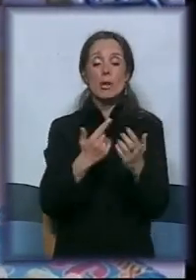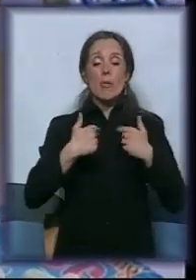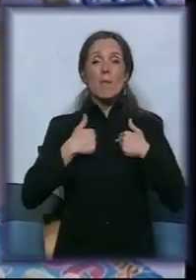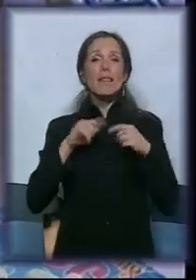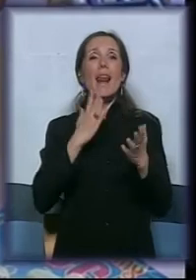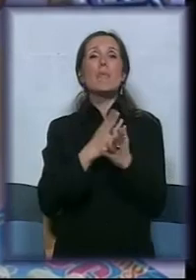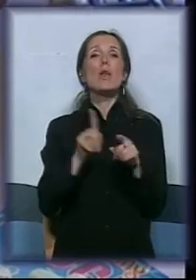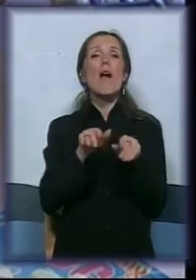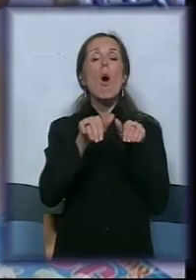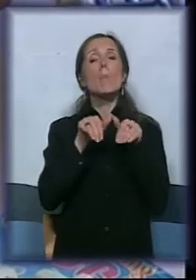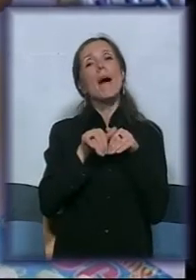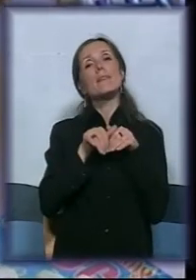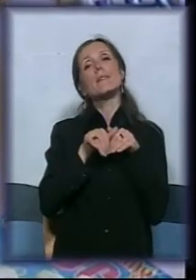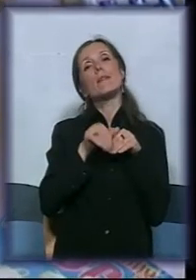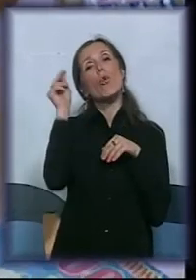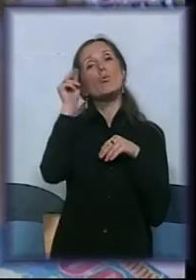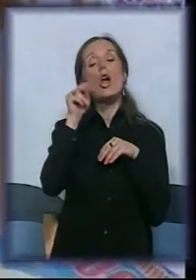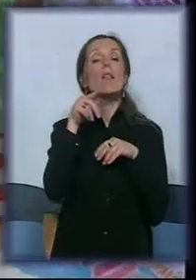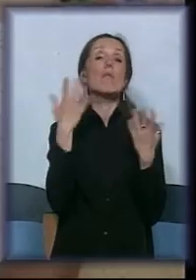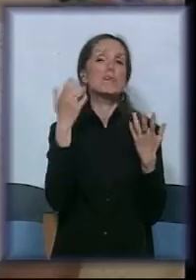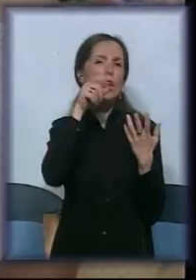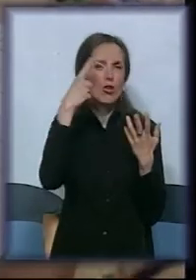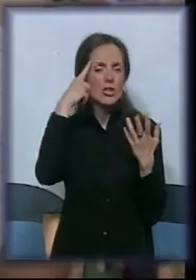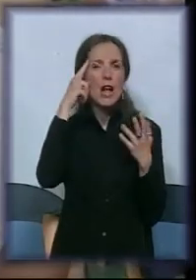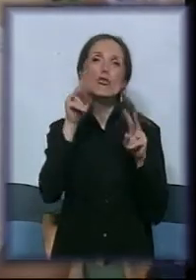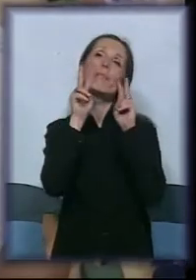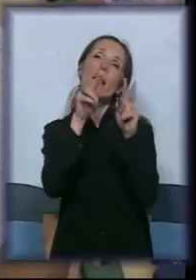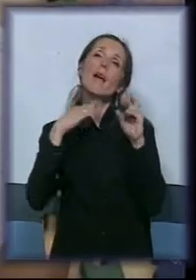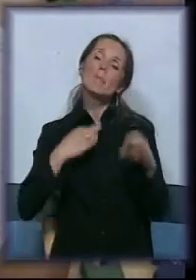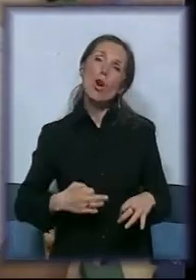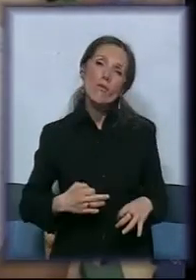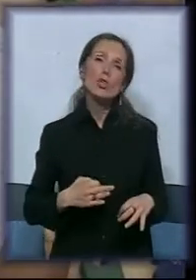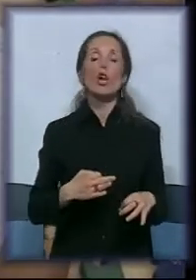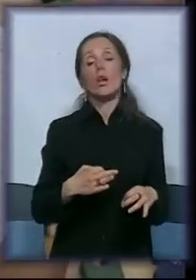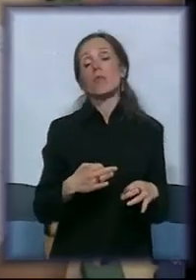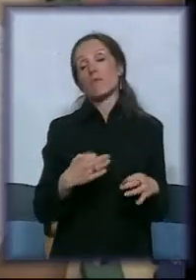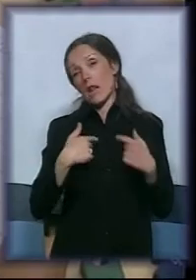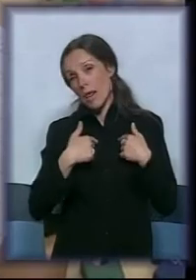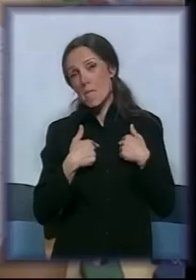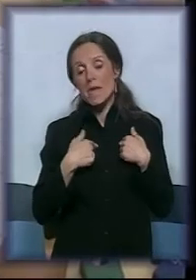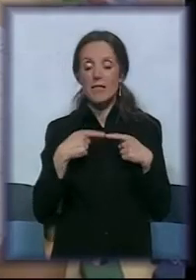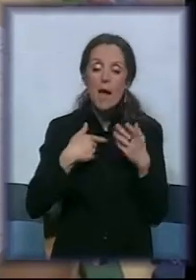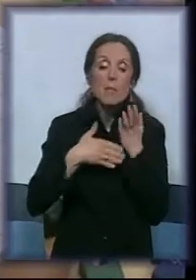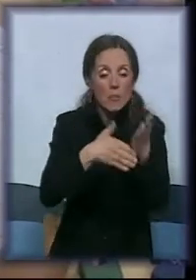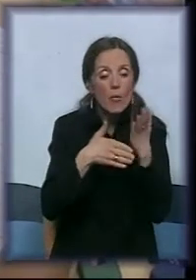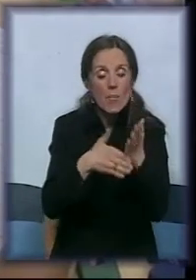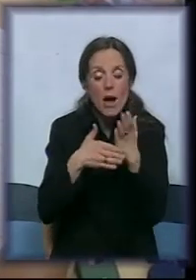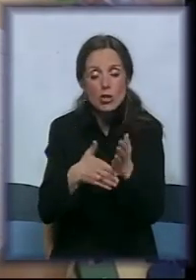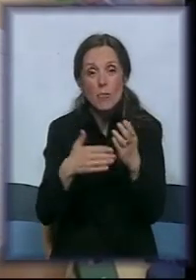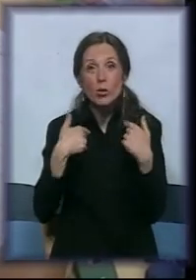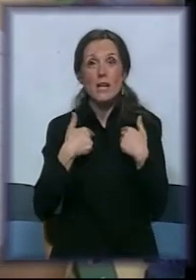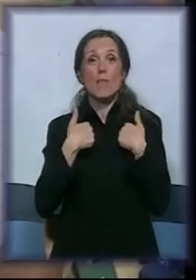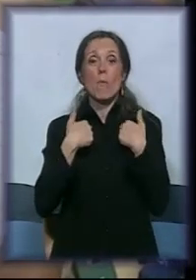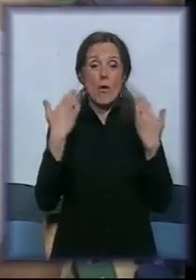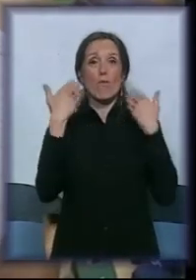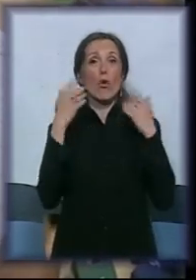pasivno učenje u smislu da oni gledaju profesora, pa da profesor je taj, odnosno u ovom slučaju mi, da im pomažemo, odnosno da smo mi fokus, nego baš